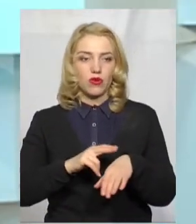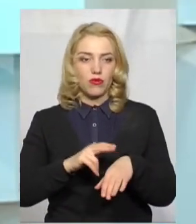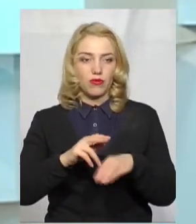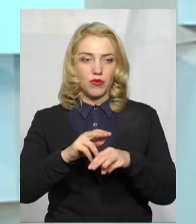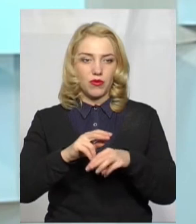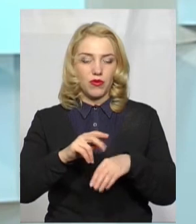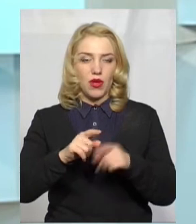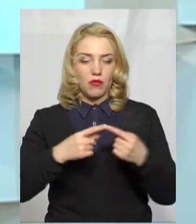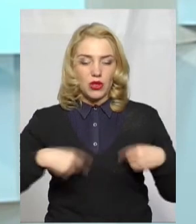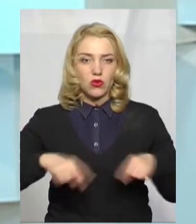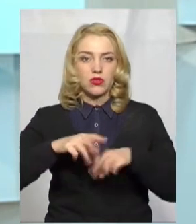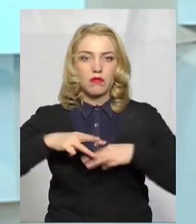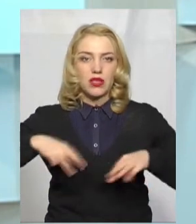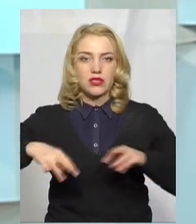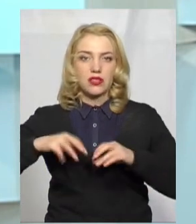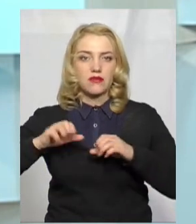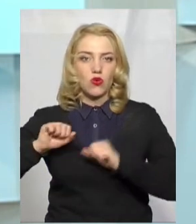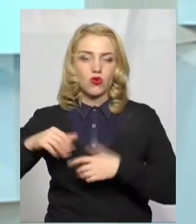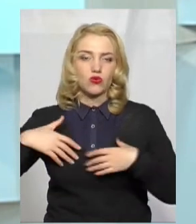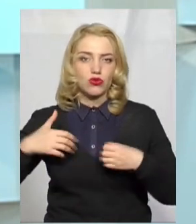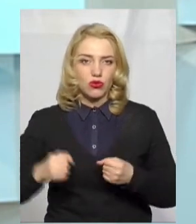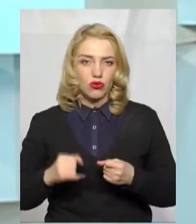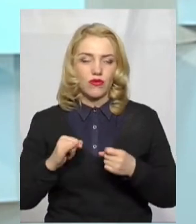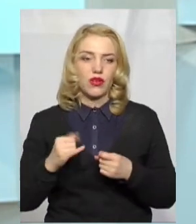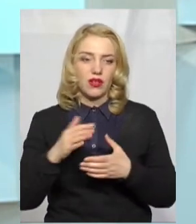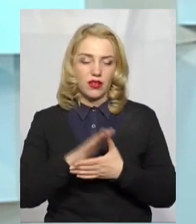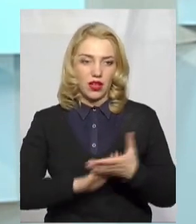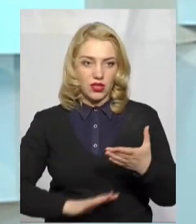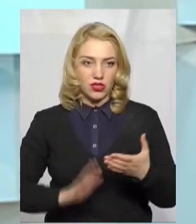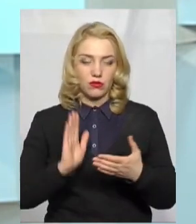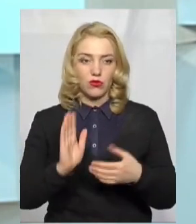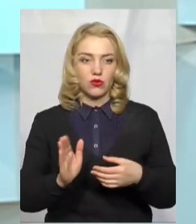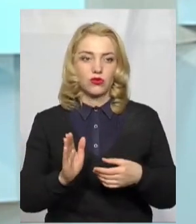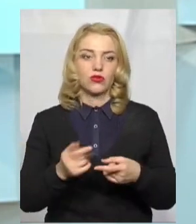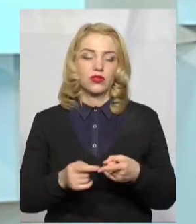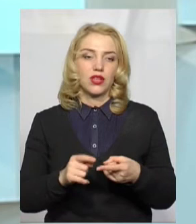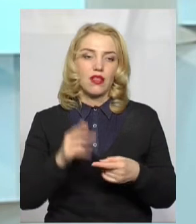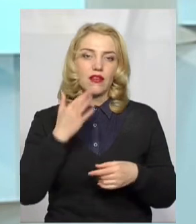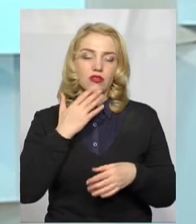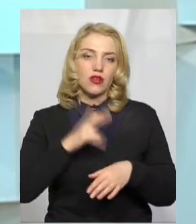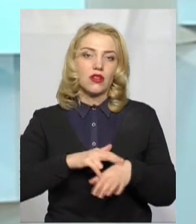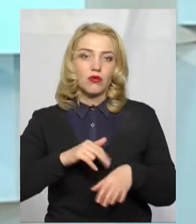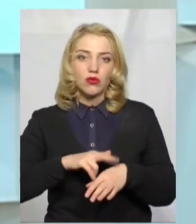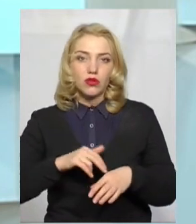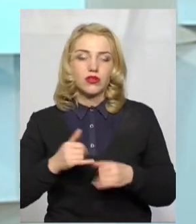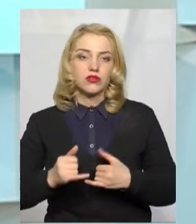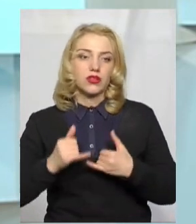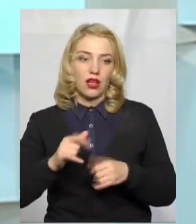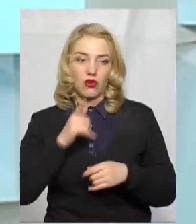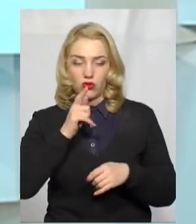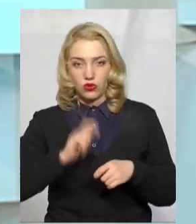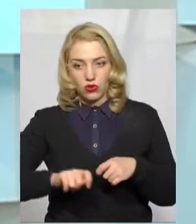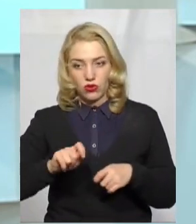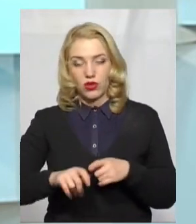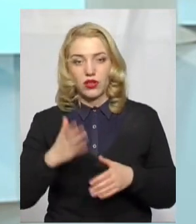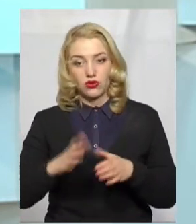охорони здоров'я. І в подальшому вони будуть надслатися до нас, до органів національної поліції, вже безпосередньо для контролю і